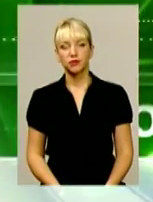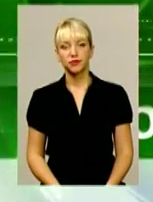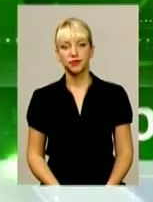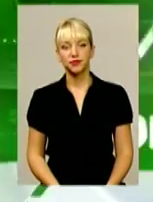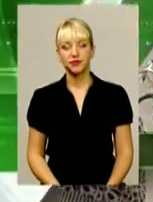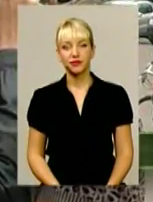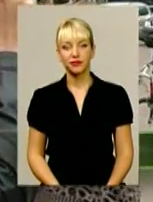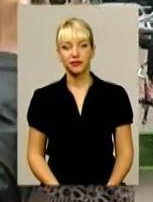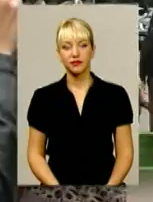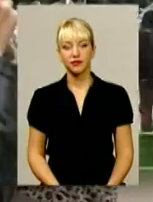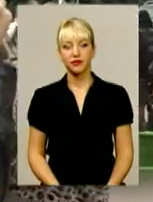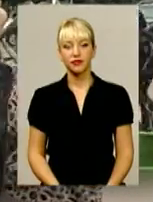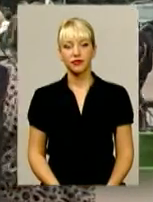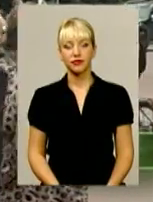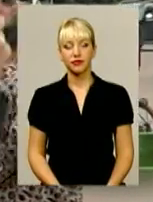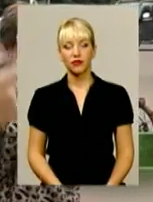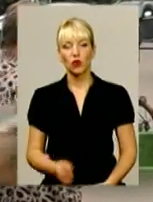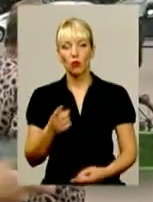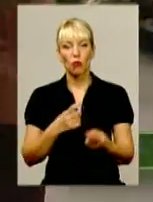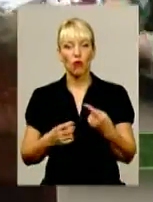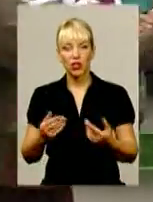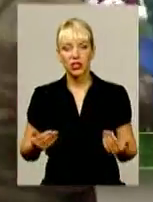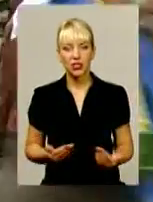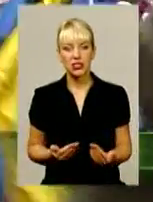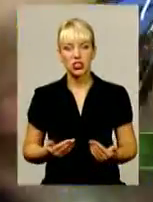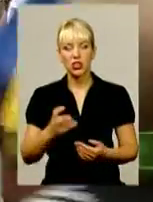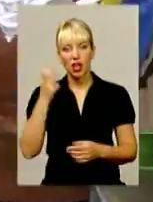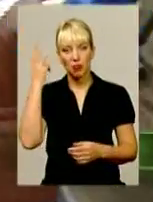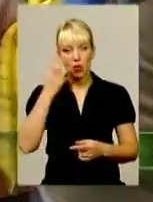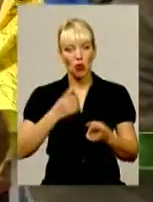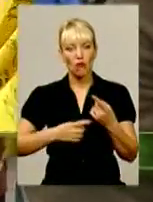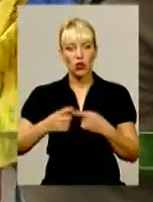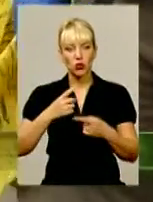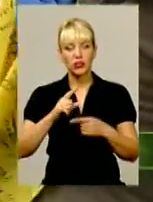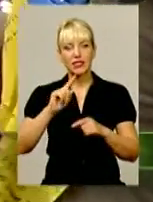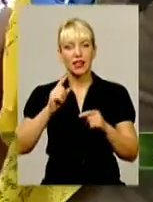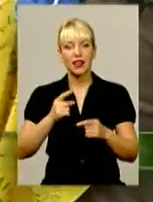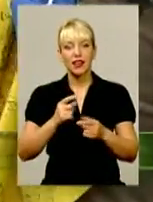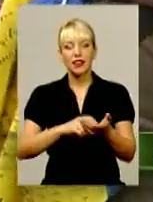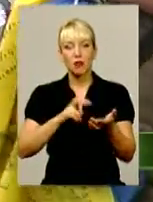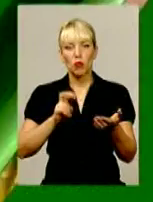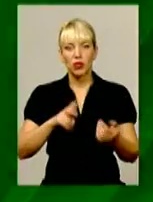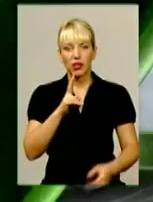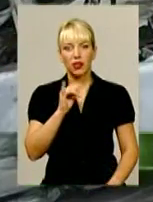Музика Повернулись живими. На Хмельниччину повернулись демобілізовані кіборги.